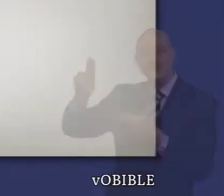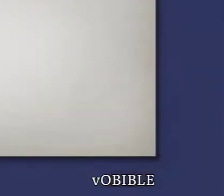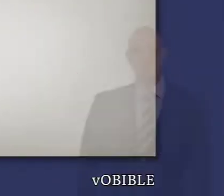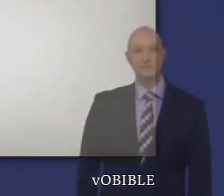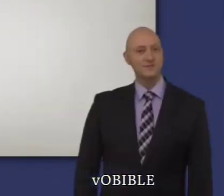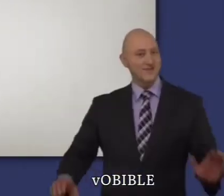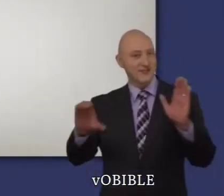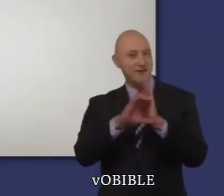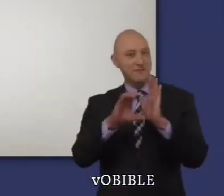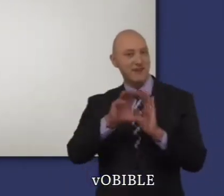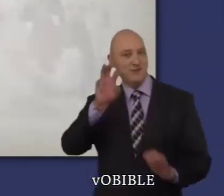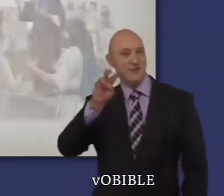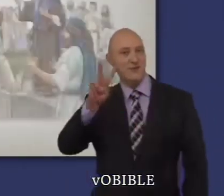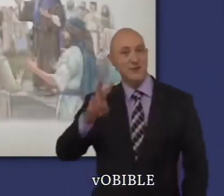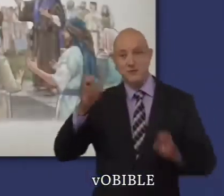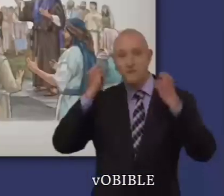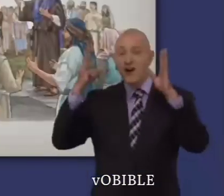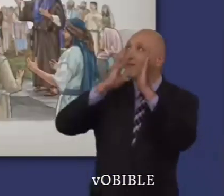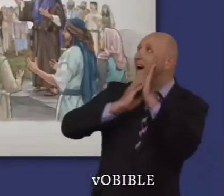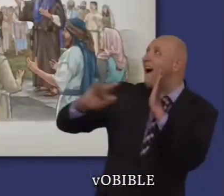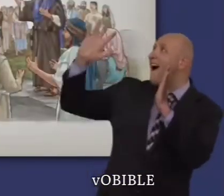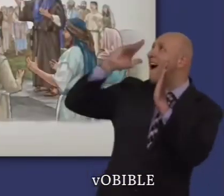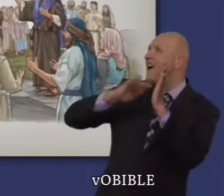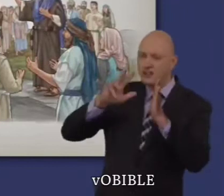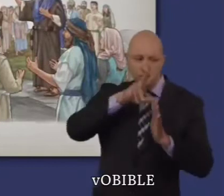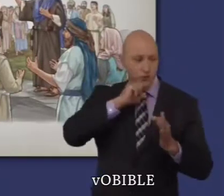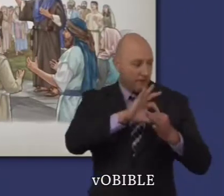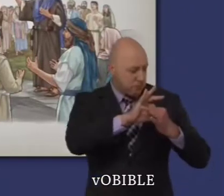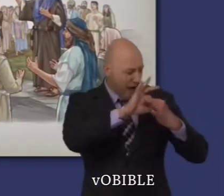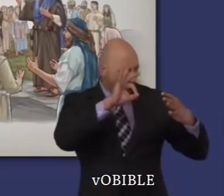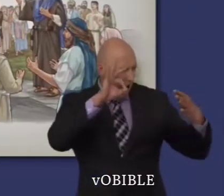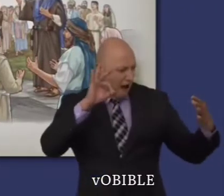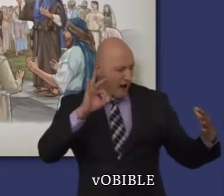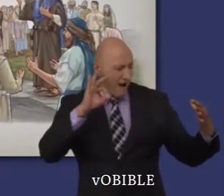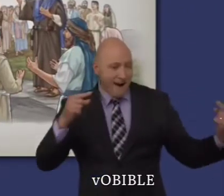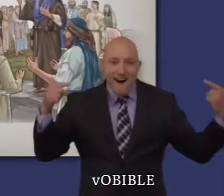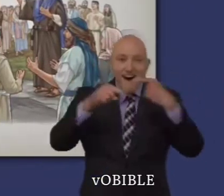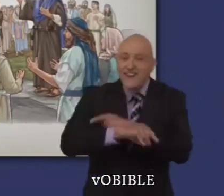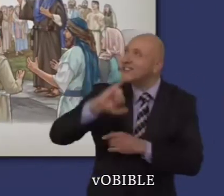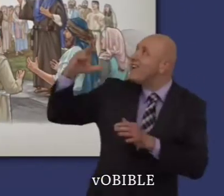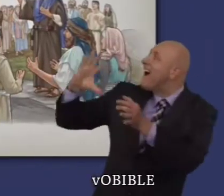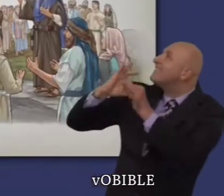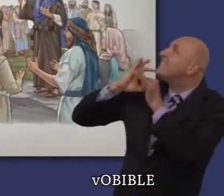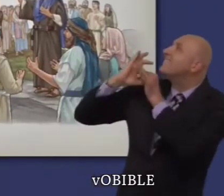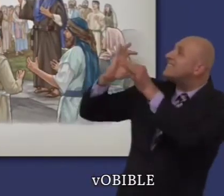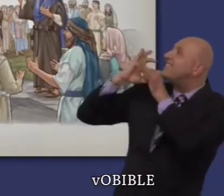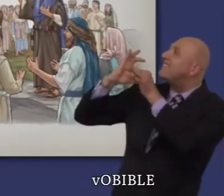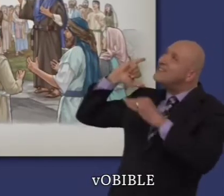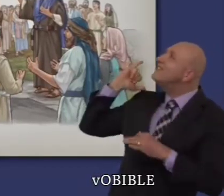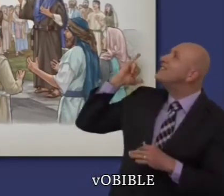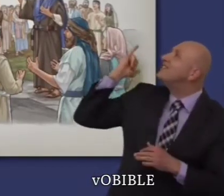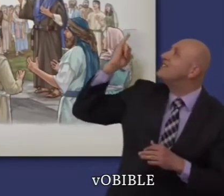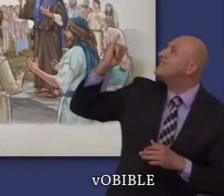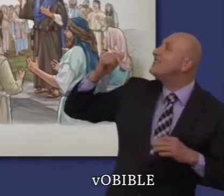Le chapitre 32 contient le chant de Moïse dans lequel il glorifie avec force la fidélité de Dieu qui contraste